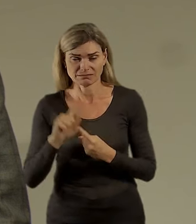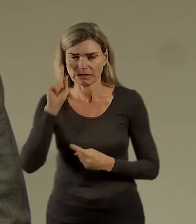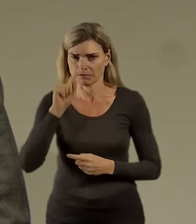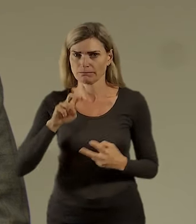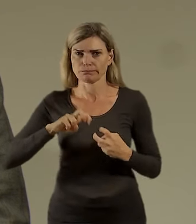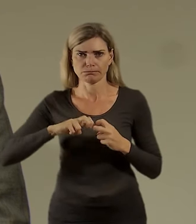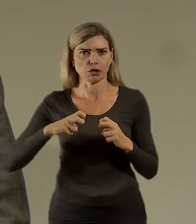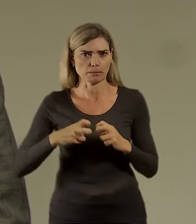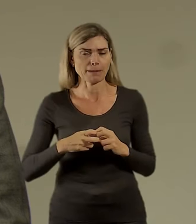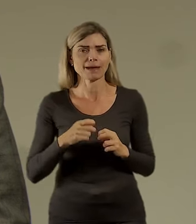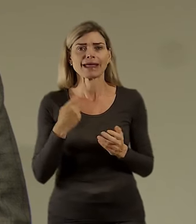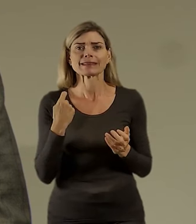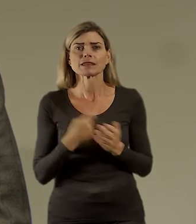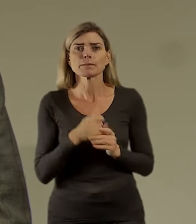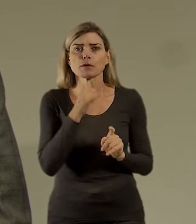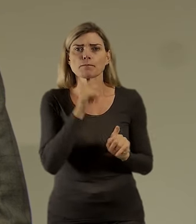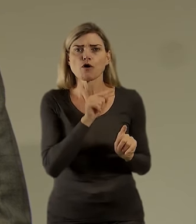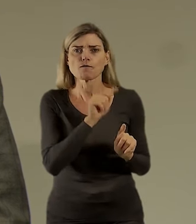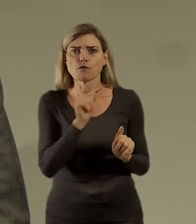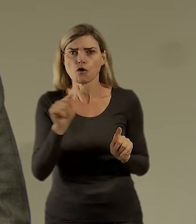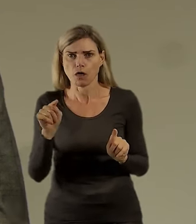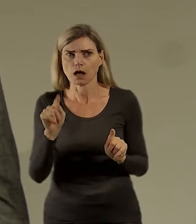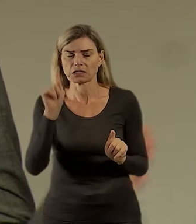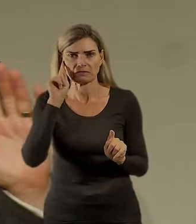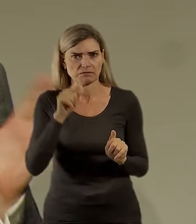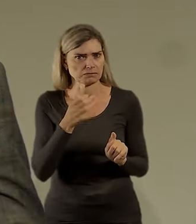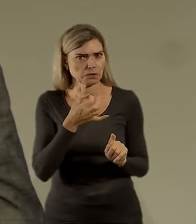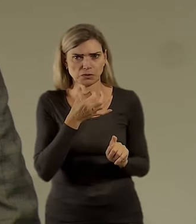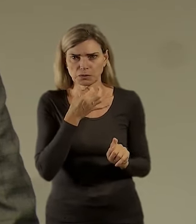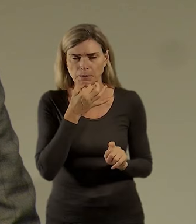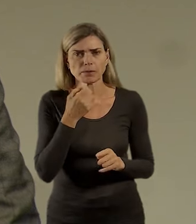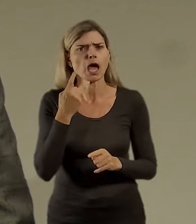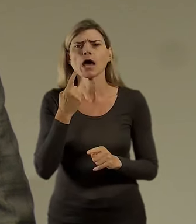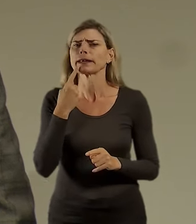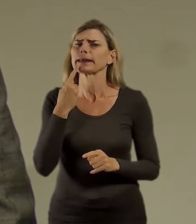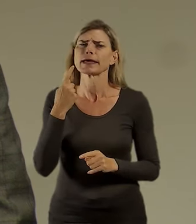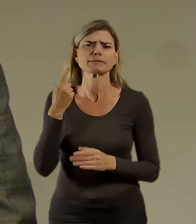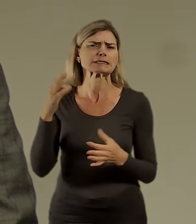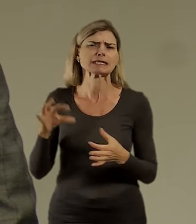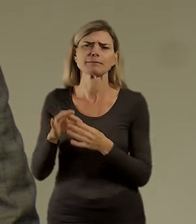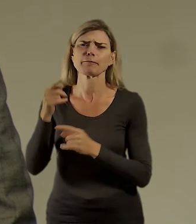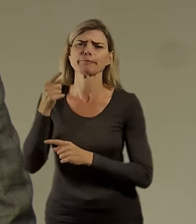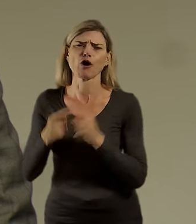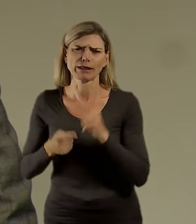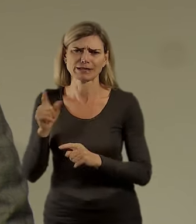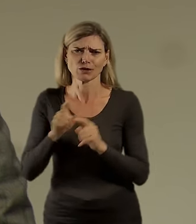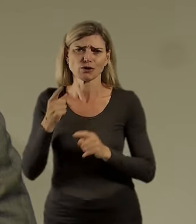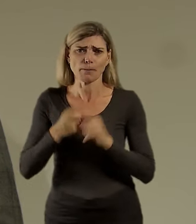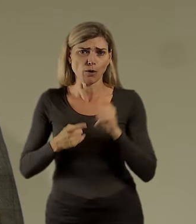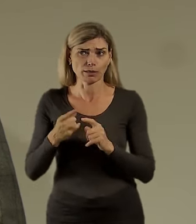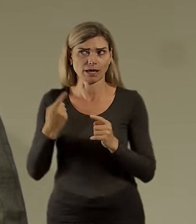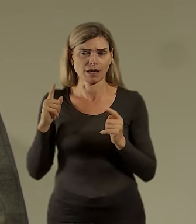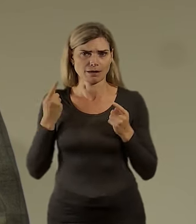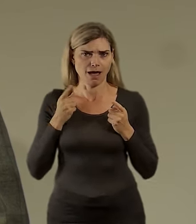Zajíména u některých profesí. To bude teda velký problém. A teď nemluvím teda jen o politicích, kteří teda často dojíždějí dost daleka.